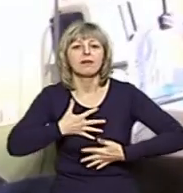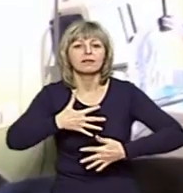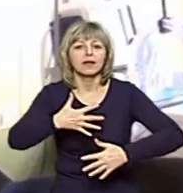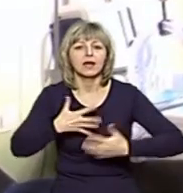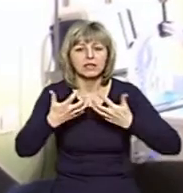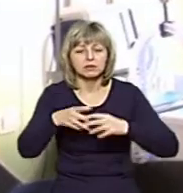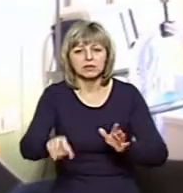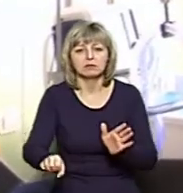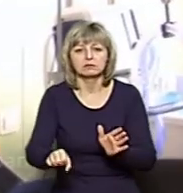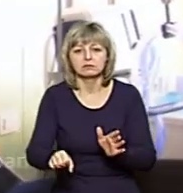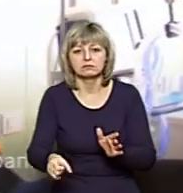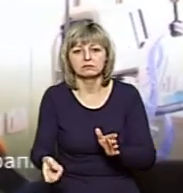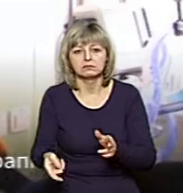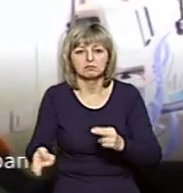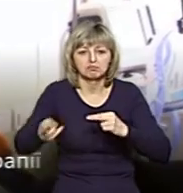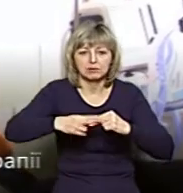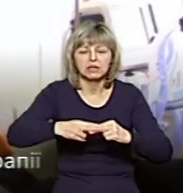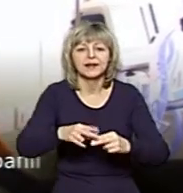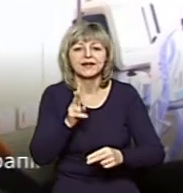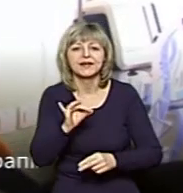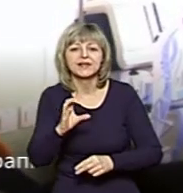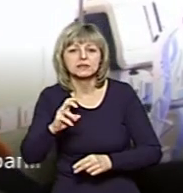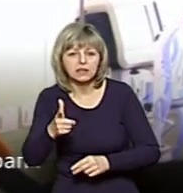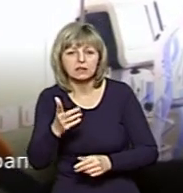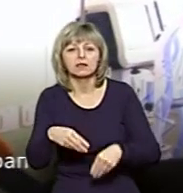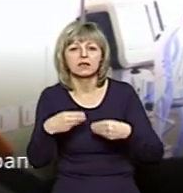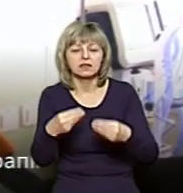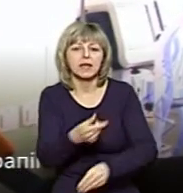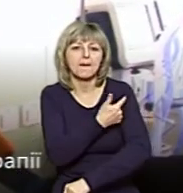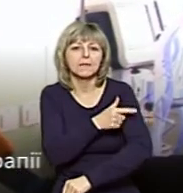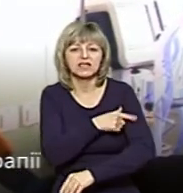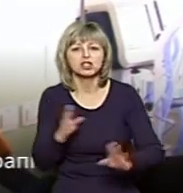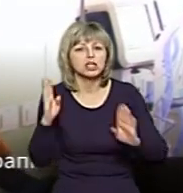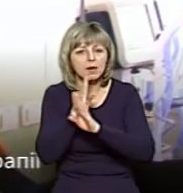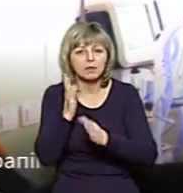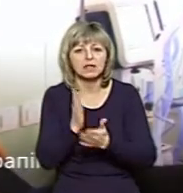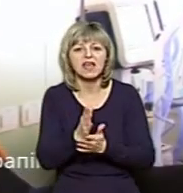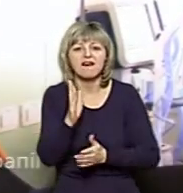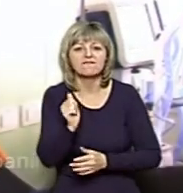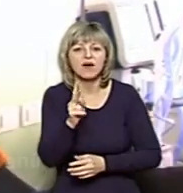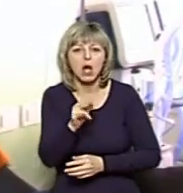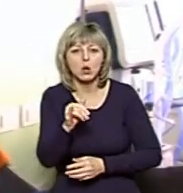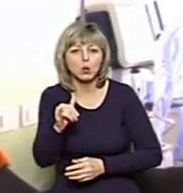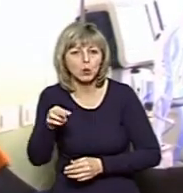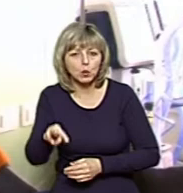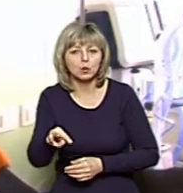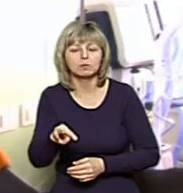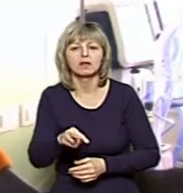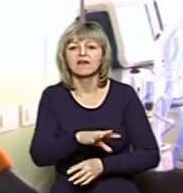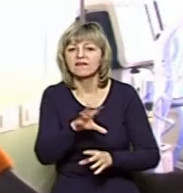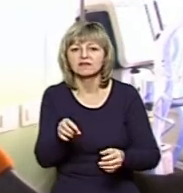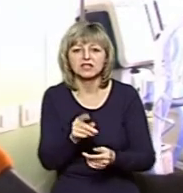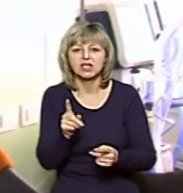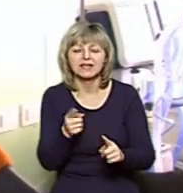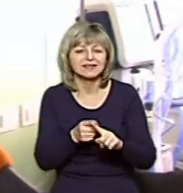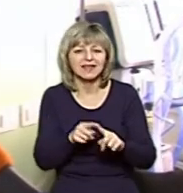піднімати кисень, є медичне повітря, є вакуум. Це все є в нас на стільній консолі, що